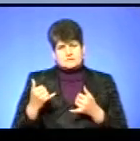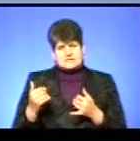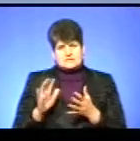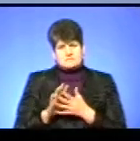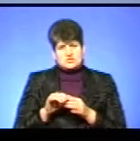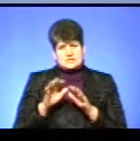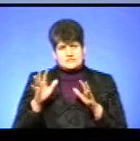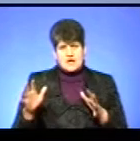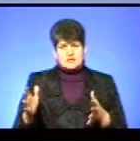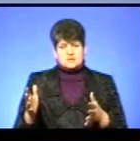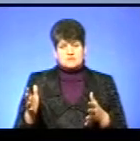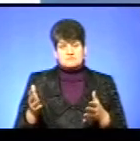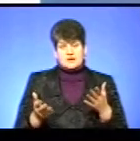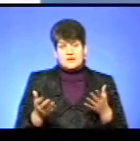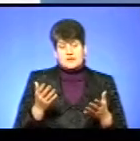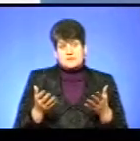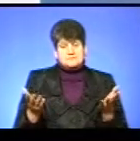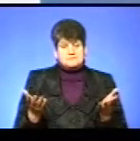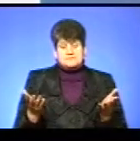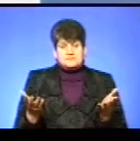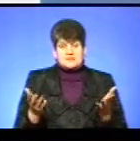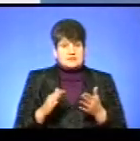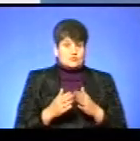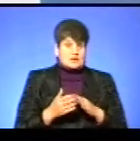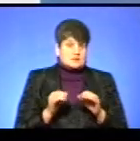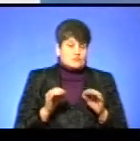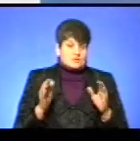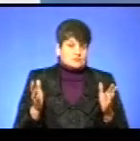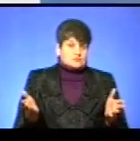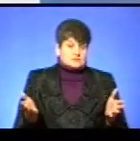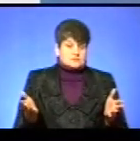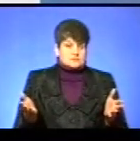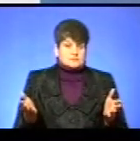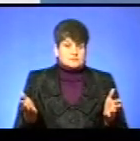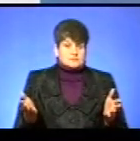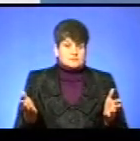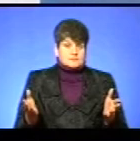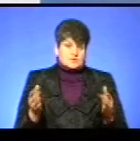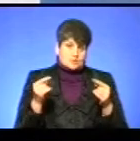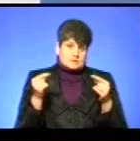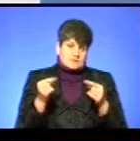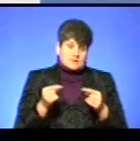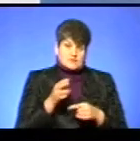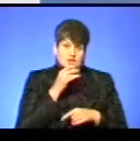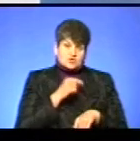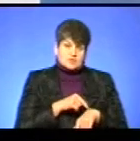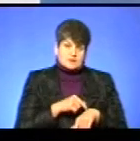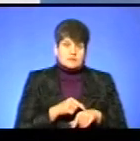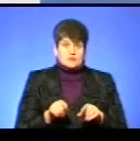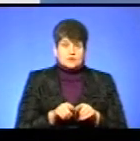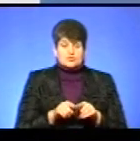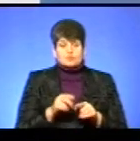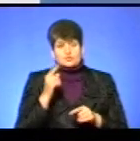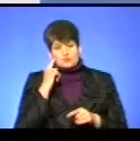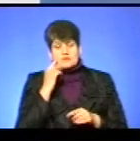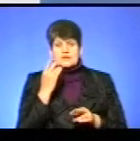сміттєзвалищам. Але все-таки ситуація теж могла б бути. Якщо співставити по часу, то треба теж подумати,